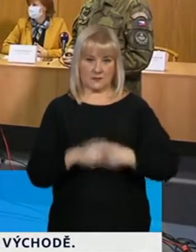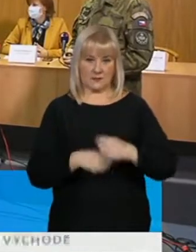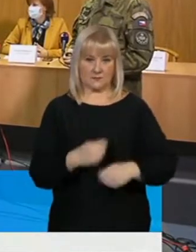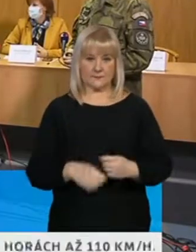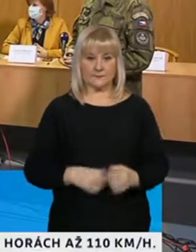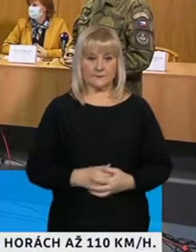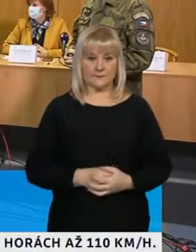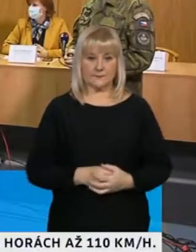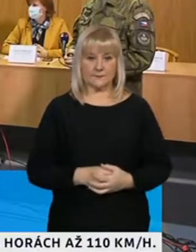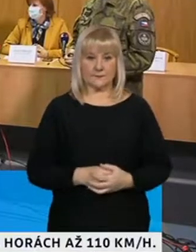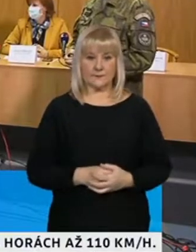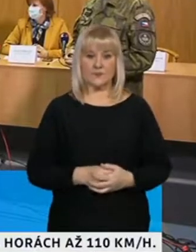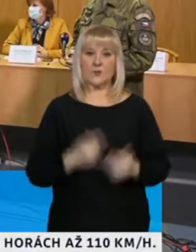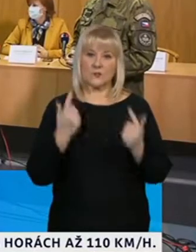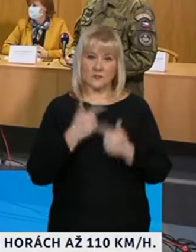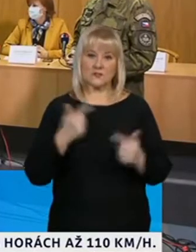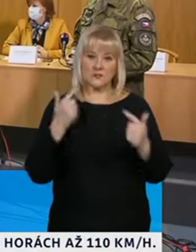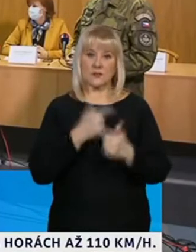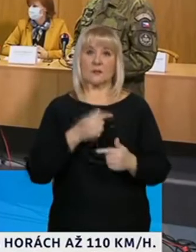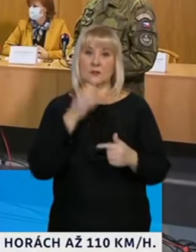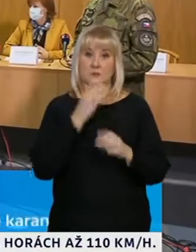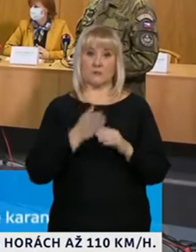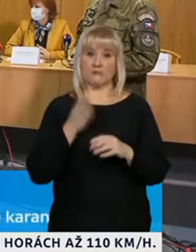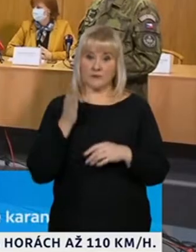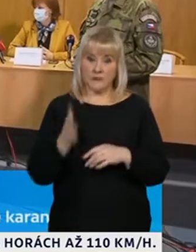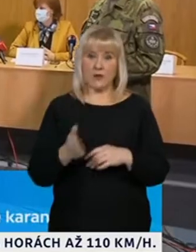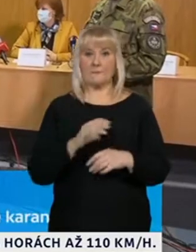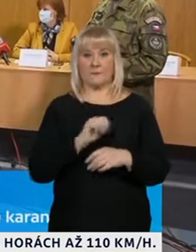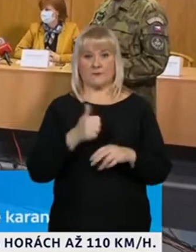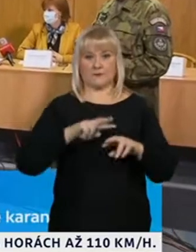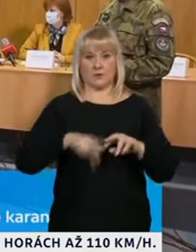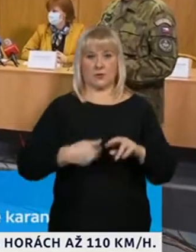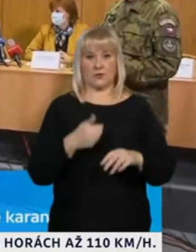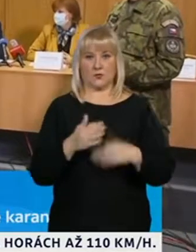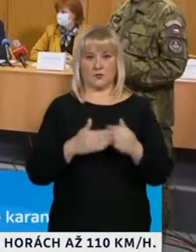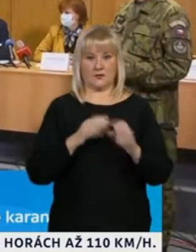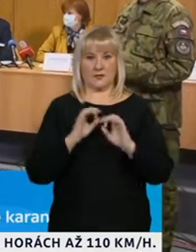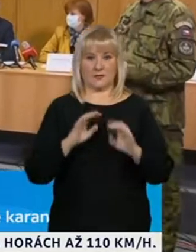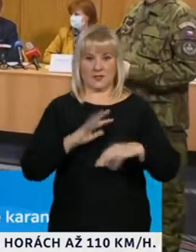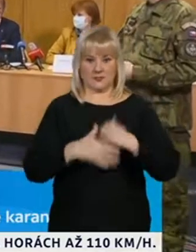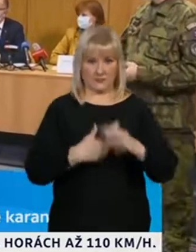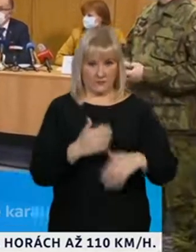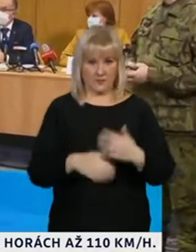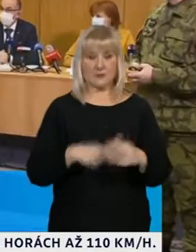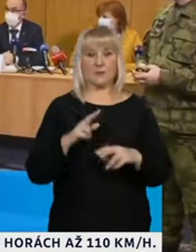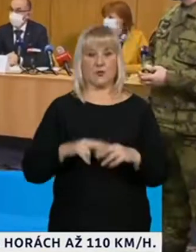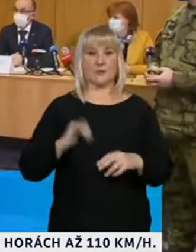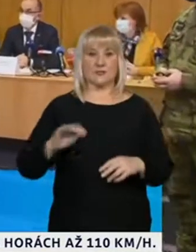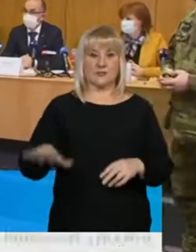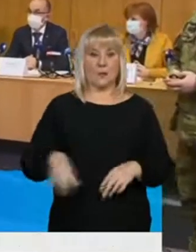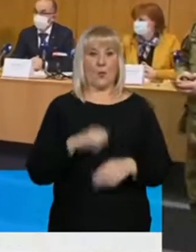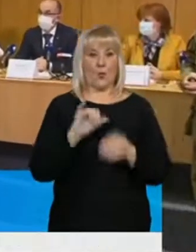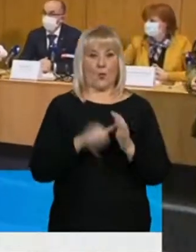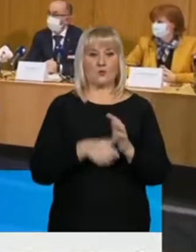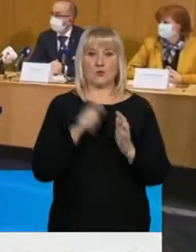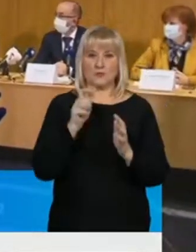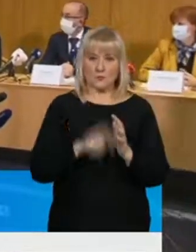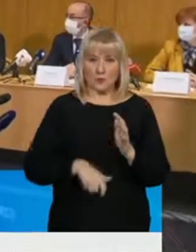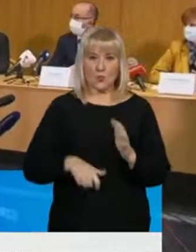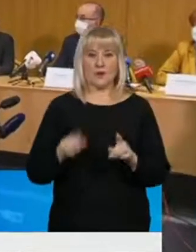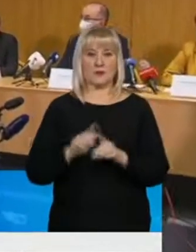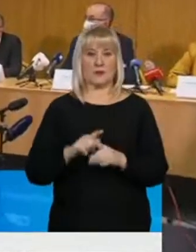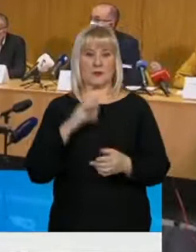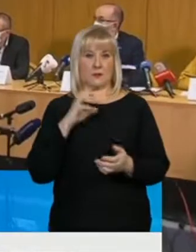Při příchodu na odběnové místo si vydezinfikujete ruce. S připraveným občanským úkazem a přítrazeným vyštěvcem,